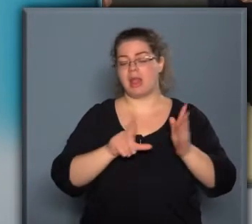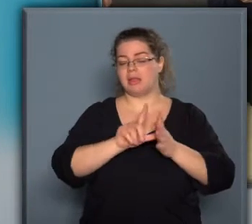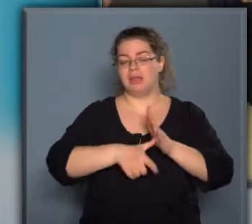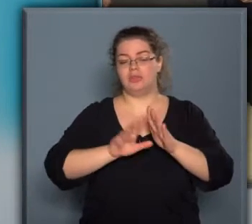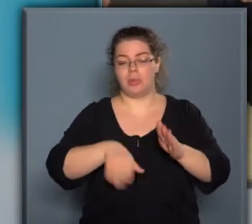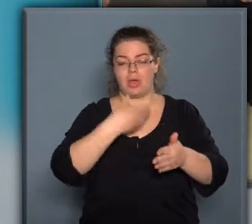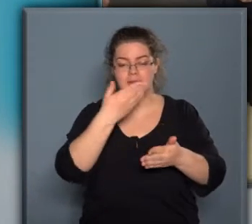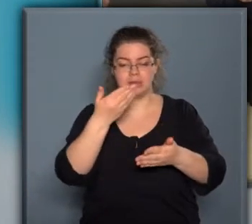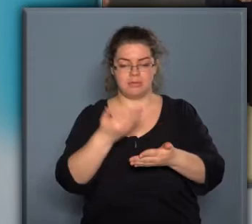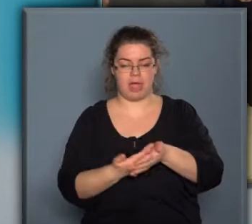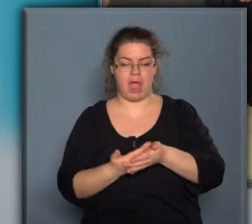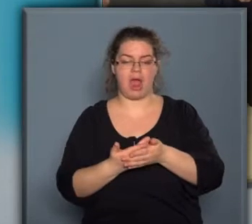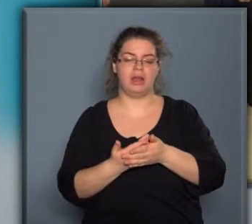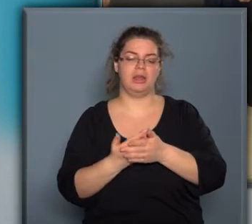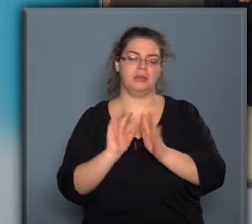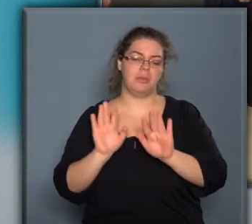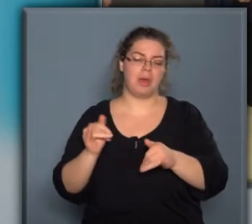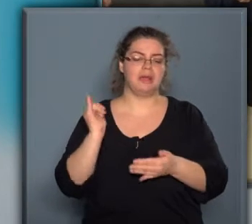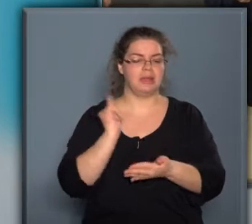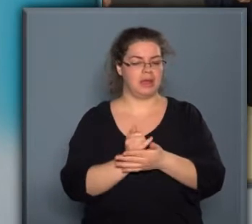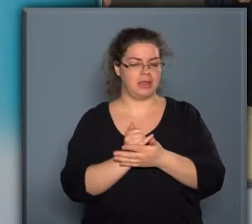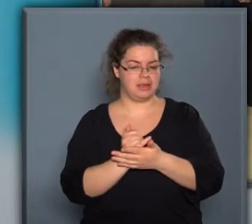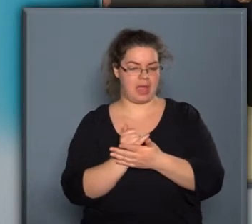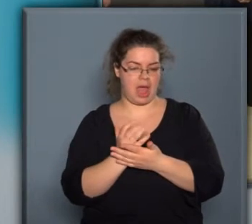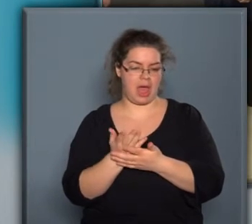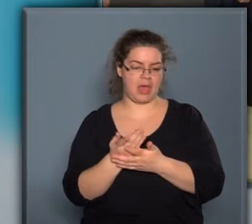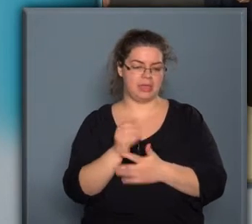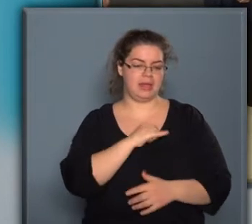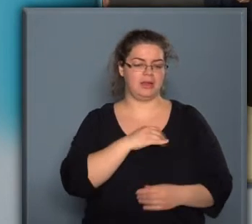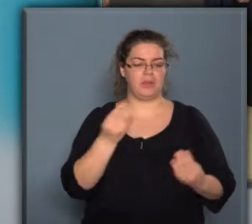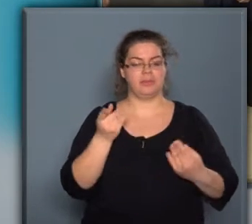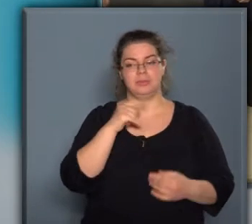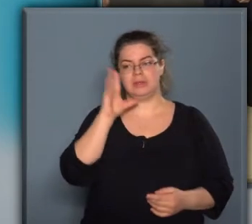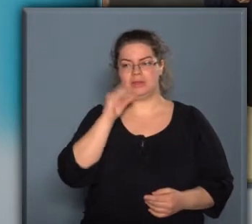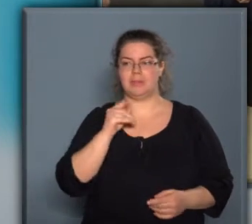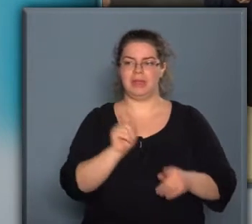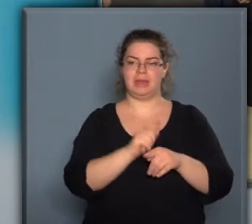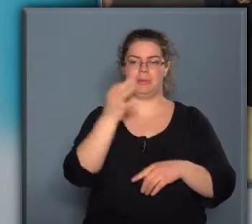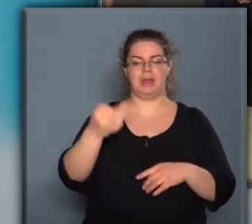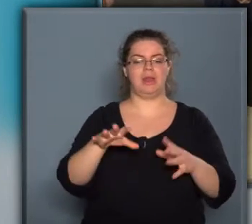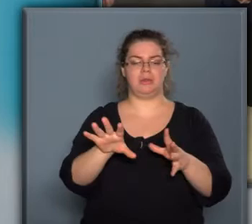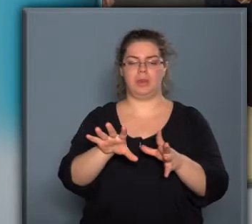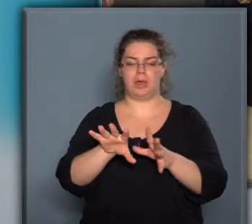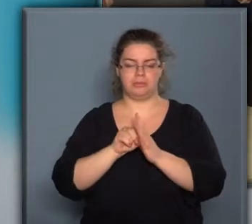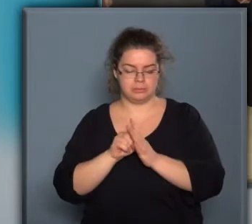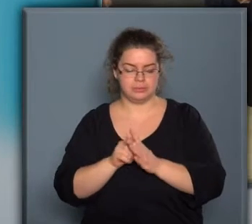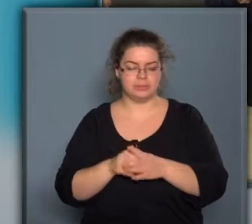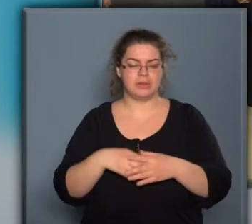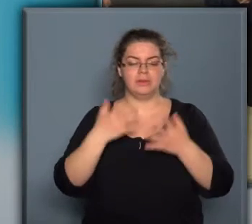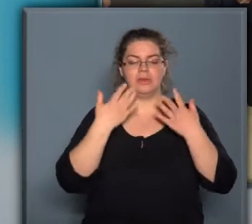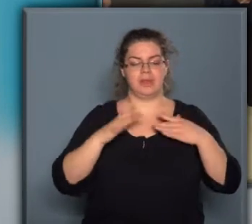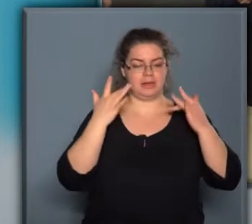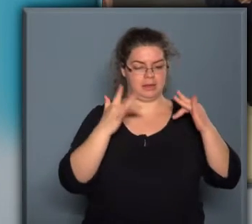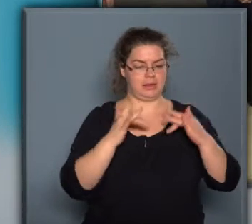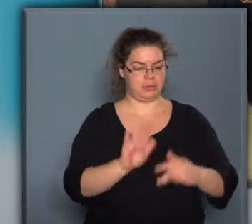később az válik majd igazán érdekessé, amit az ember ilyen pillanatokban megragad. Szeretnék